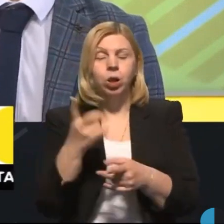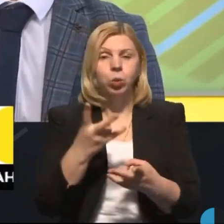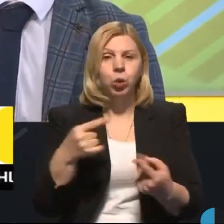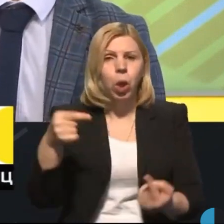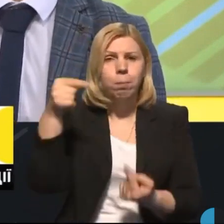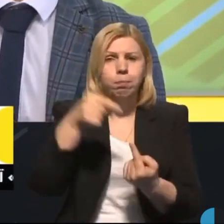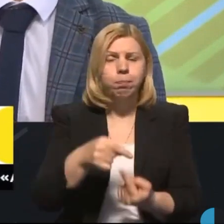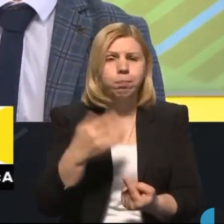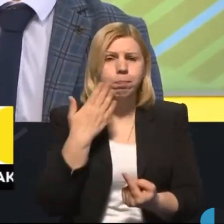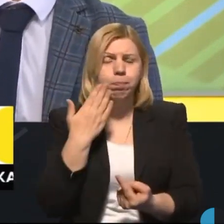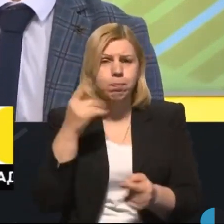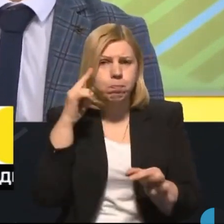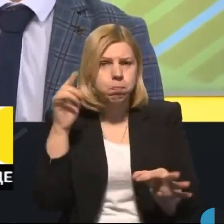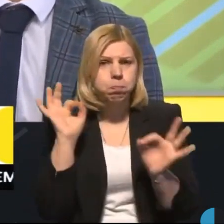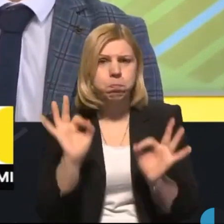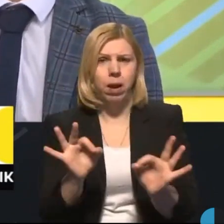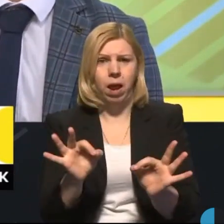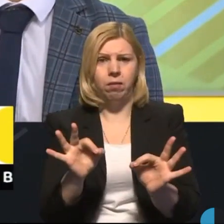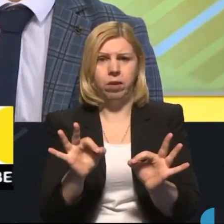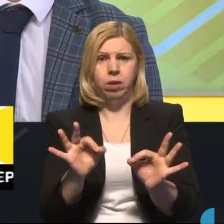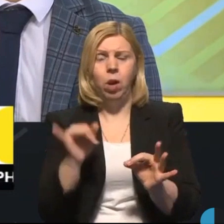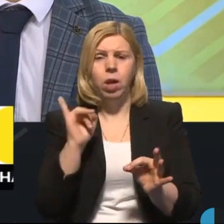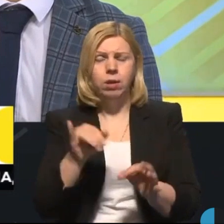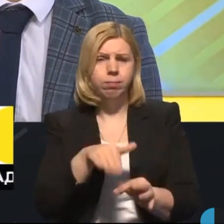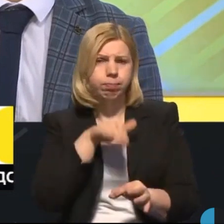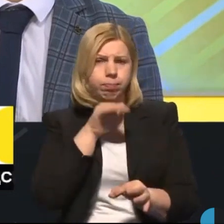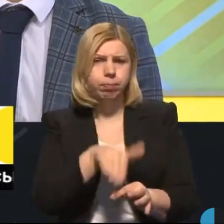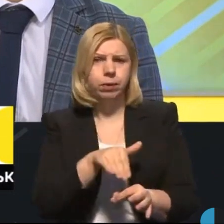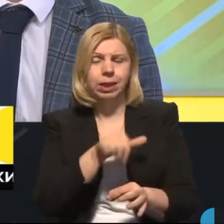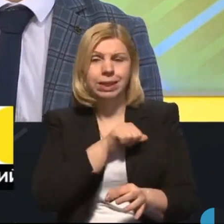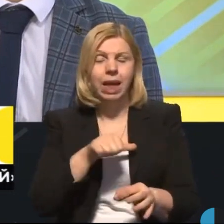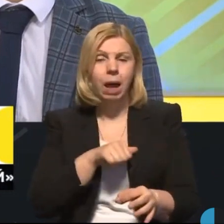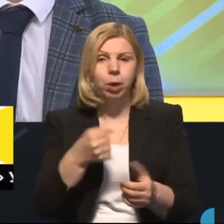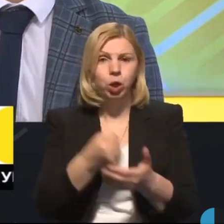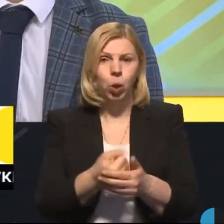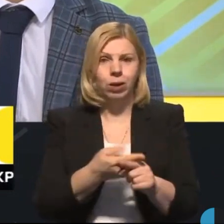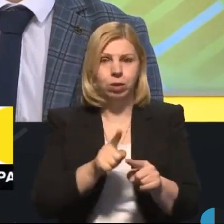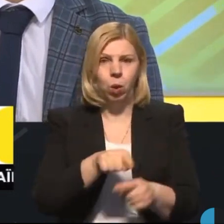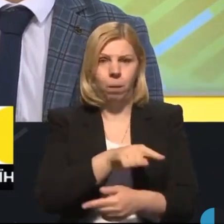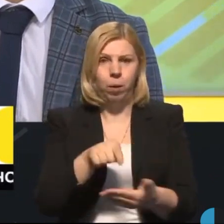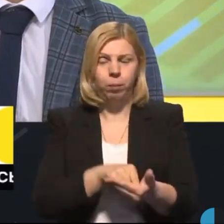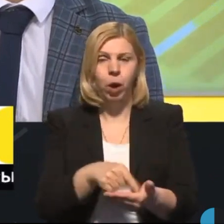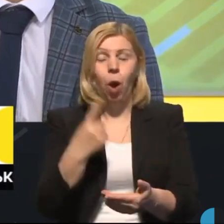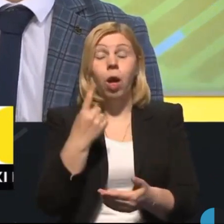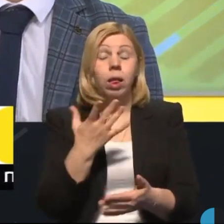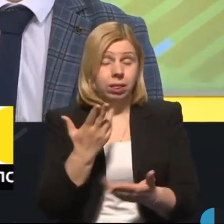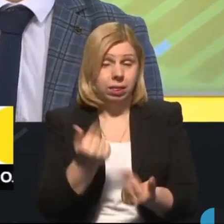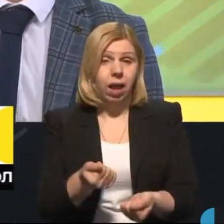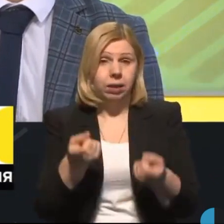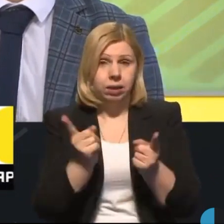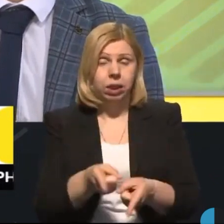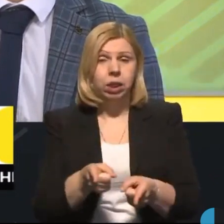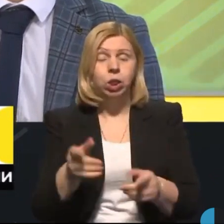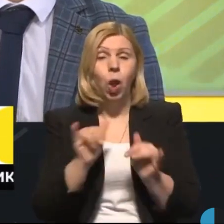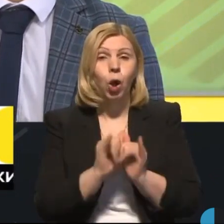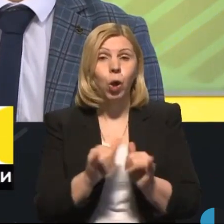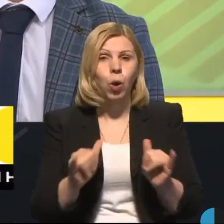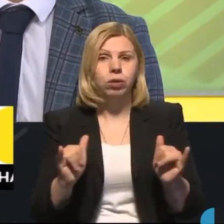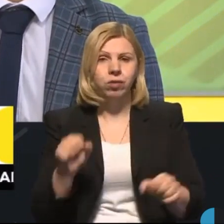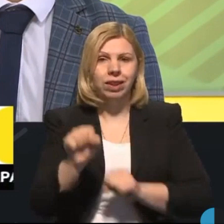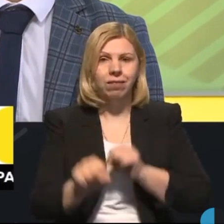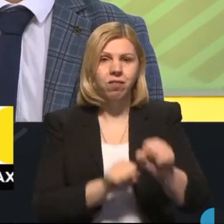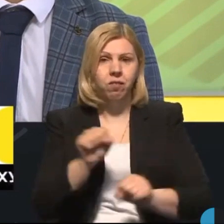підходити виважено і професійно саме до цього питання. Однозначно, розвиток